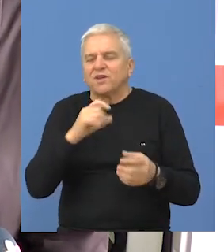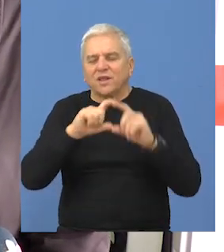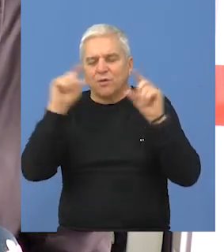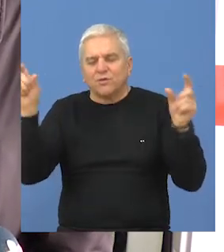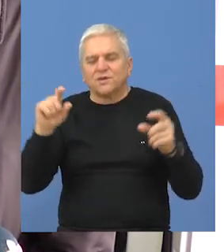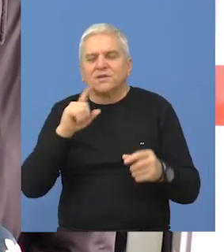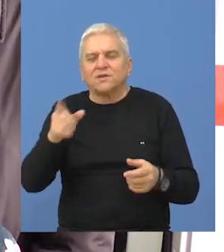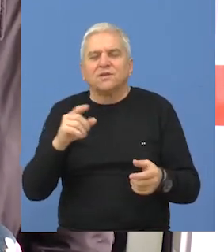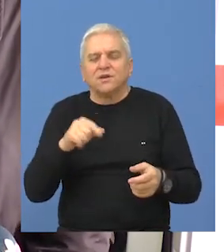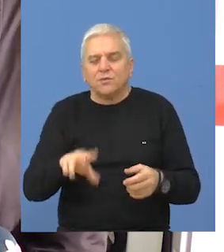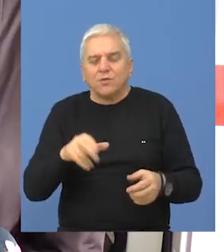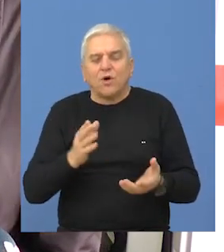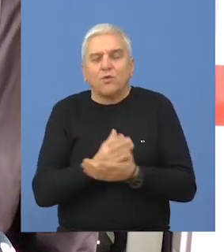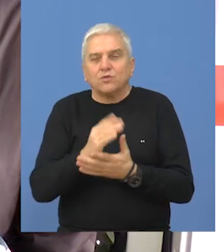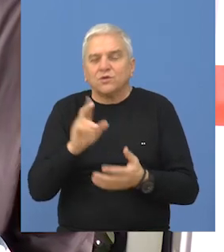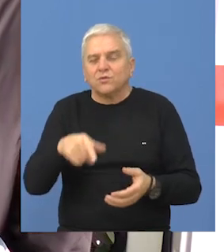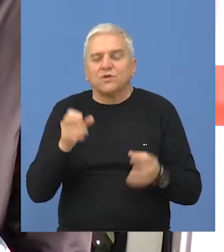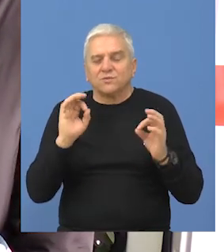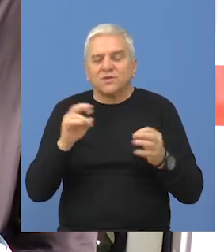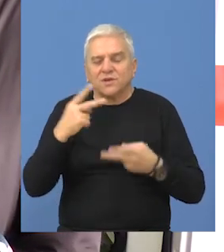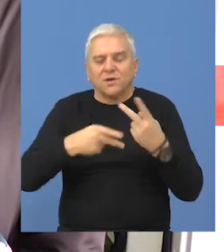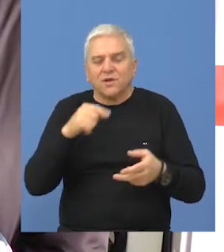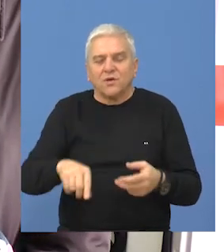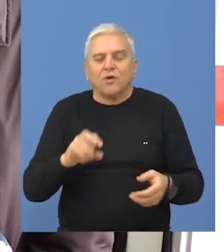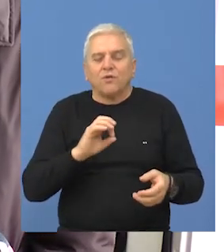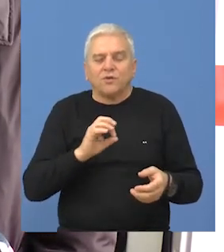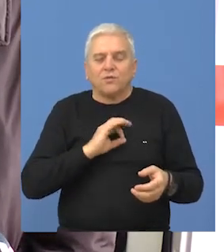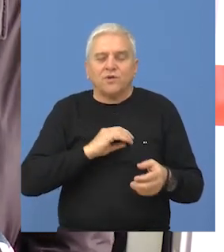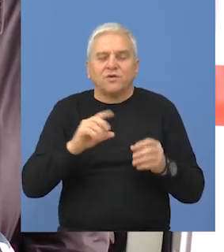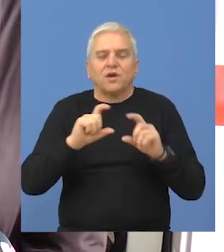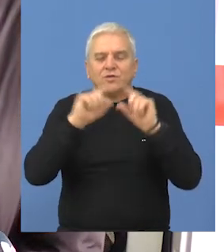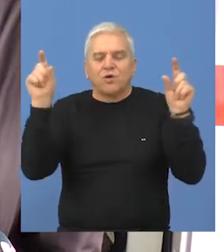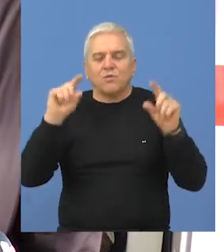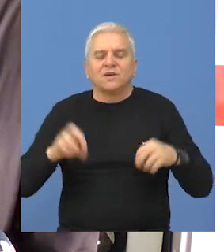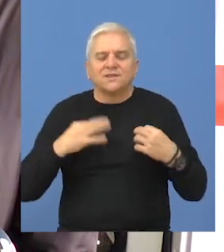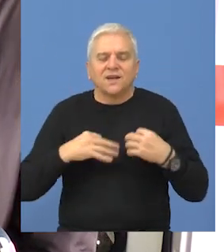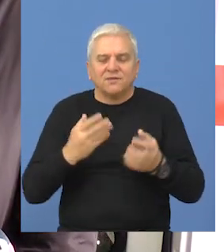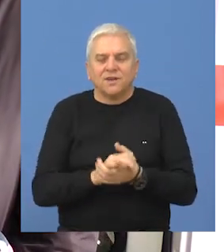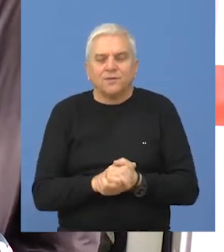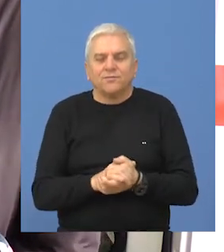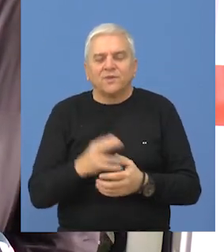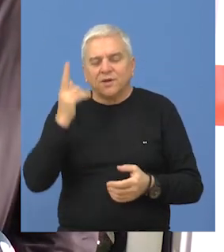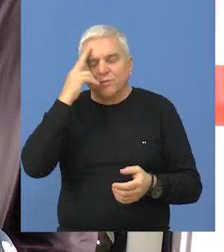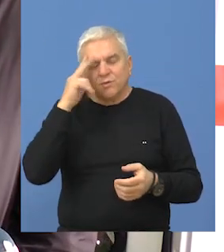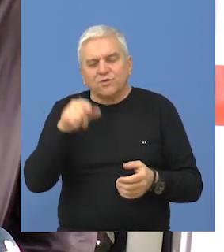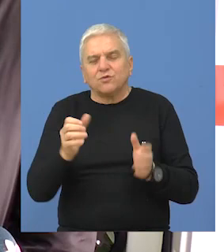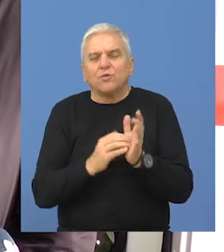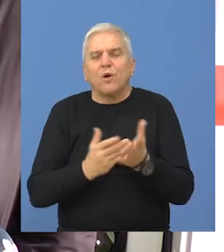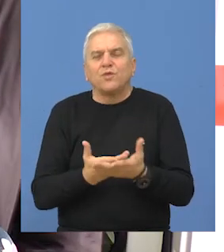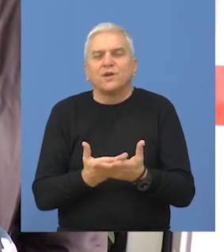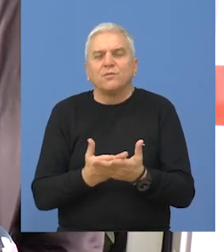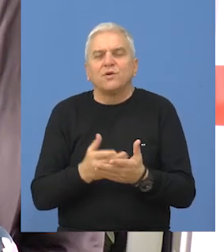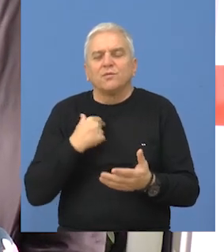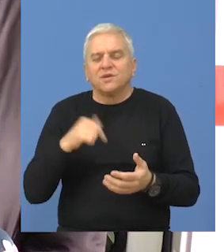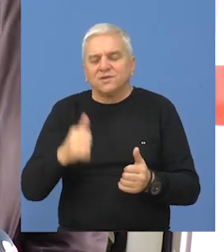u privatne ordinacije, već da im tu vrstu usluga specialističkih obezbedimo ovde u našem domu zdravlja. Dakle, prepoznajući tu